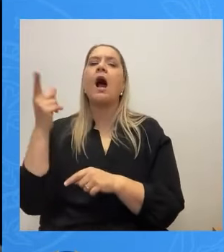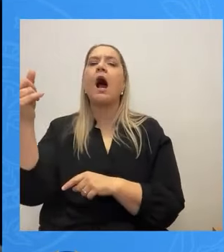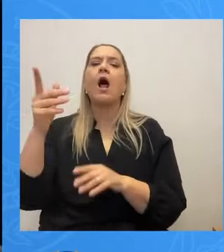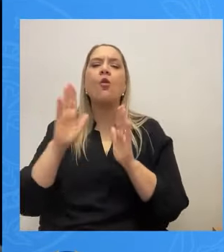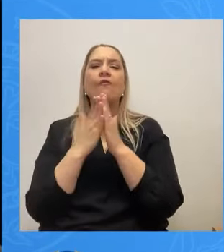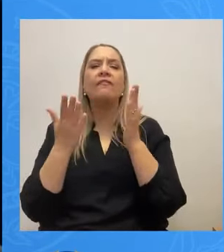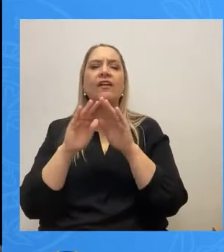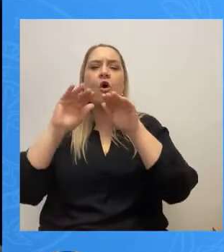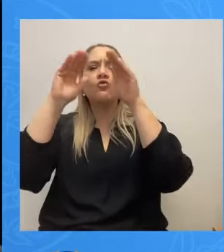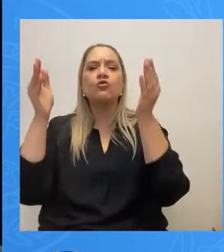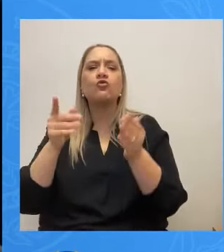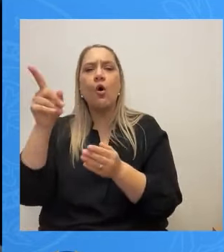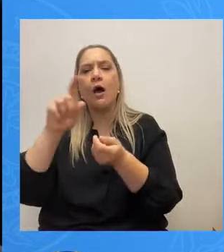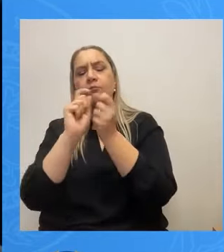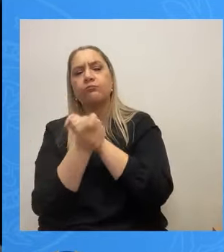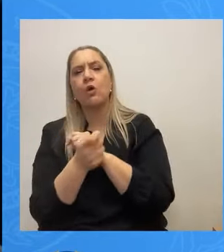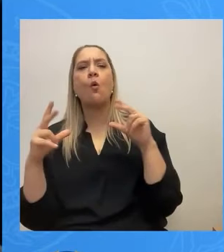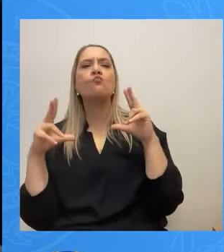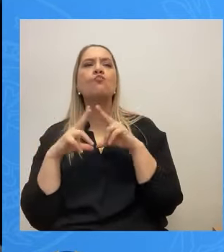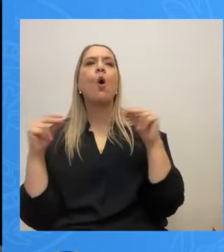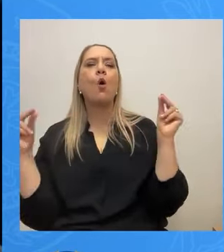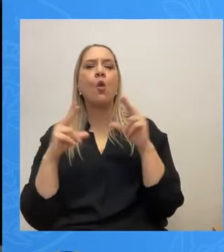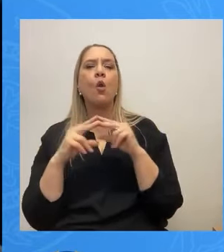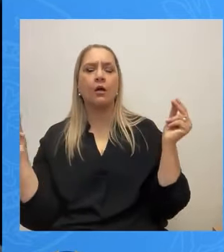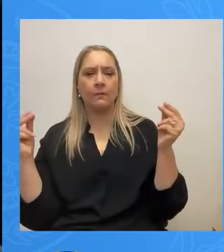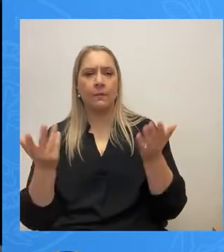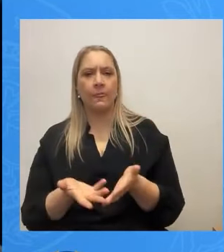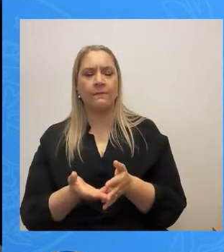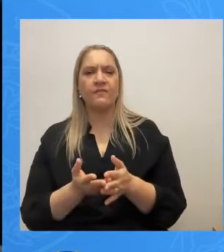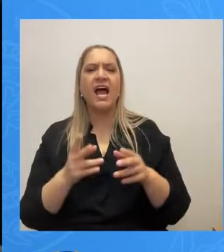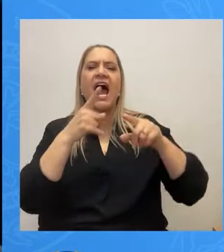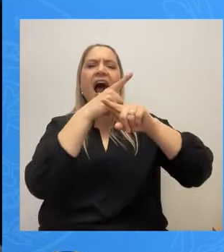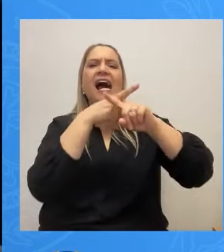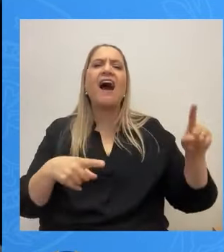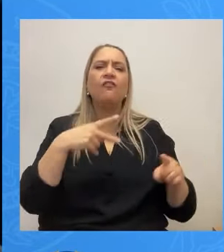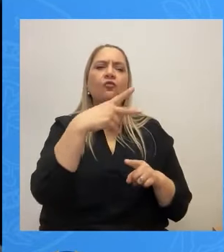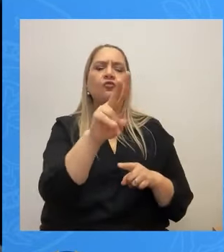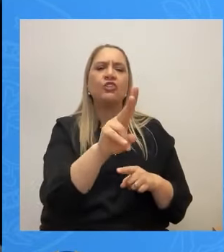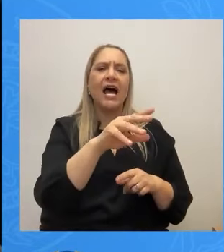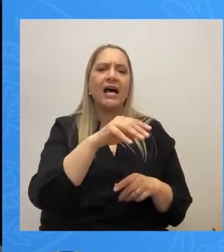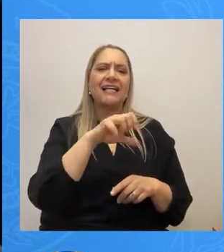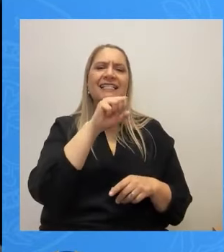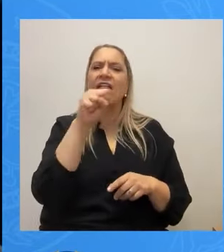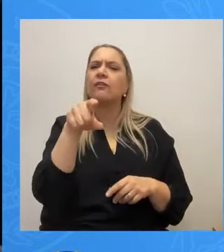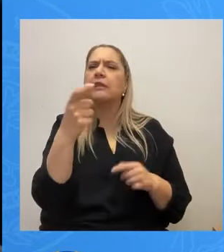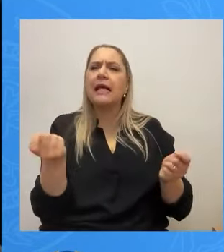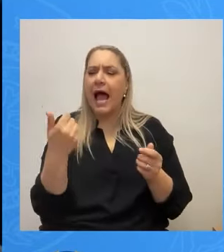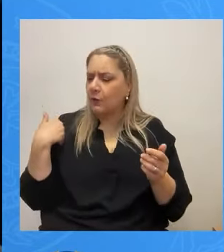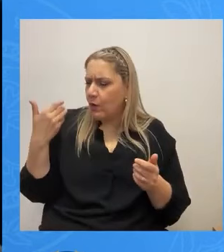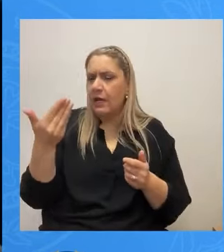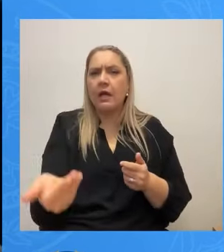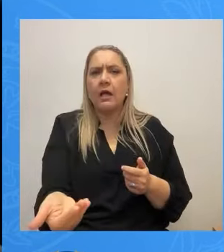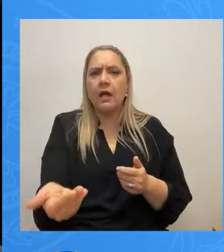τι θα γίνει μεσογειακό μόλ. Η χαβούζα, η χαβούζα εόλου και στα δύου. Τι γίνεται χρόνια τώρα που περνάνε,